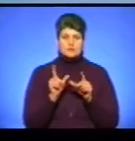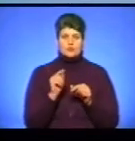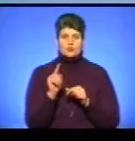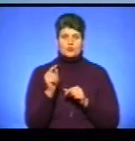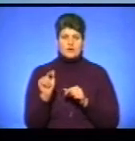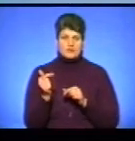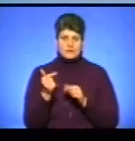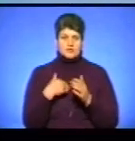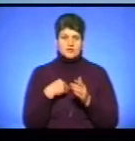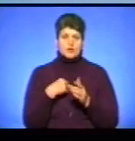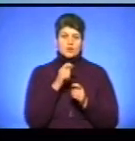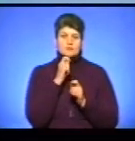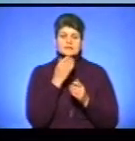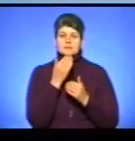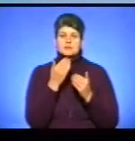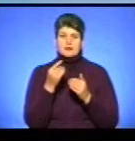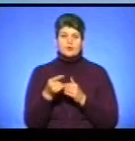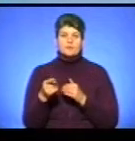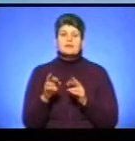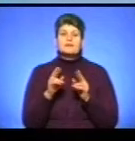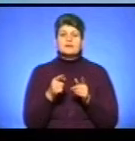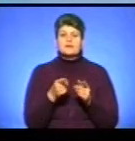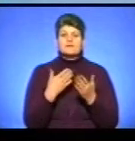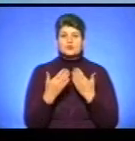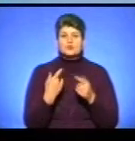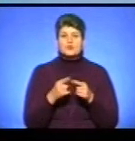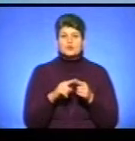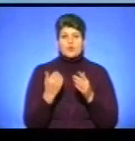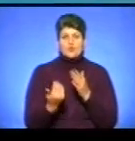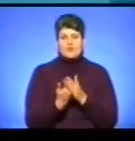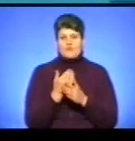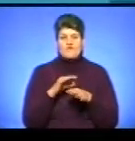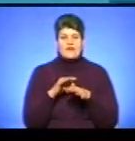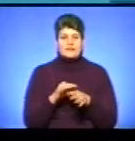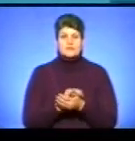Наші кореспонденти запитали тернополян, як вони ставляться до такого нововведення.